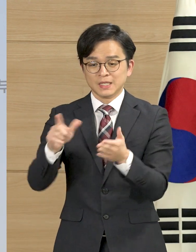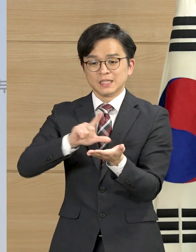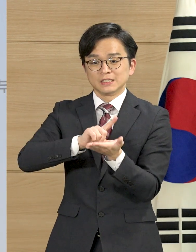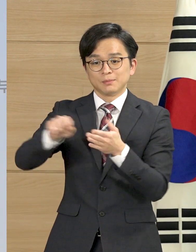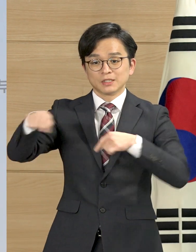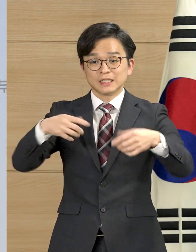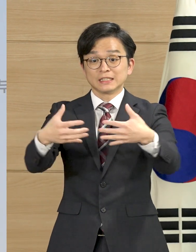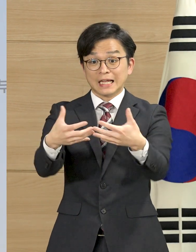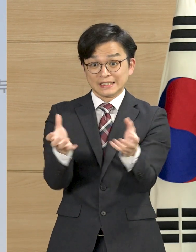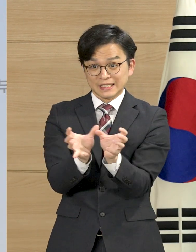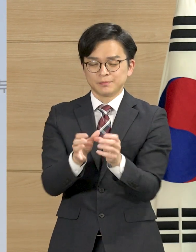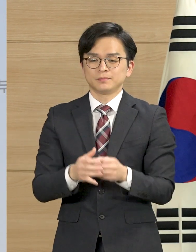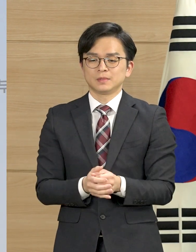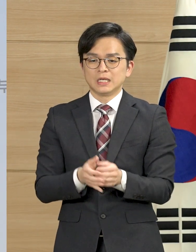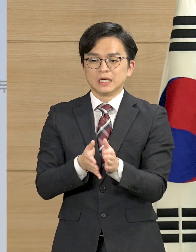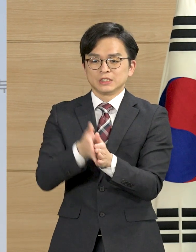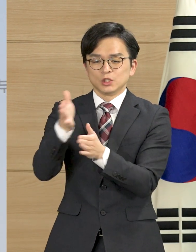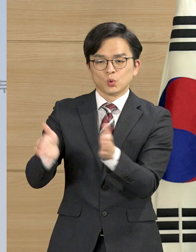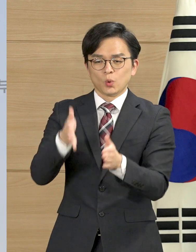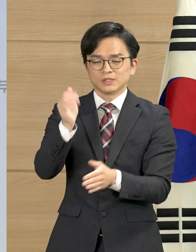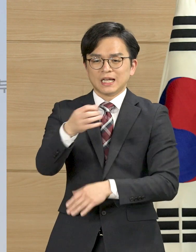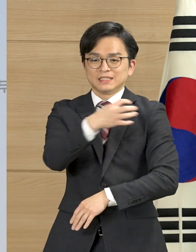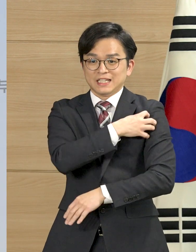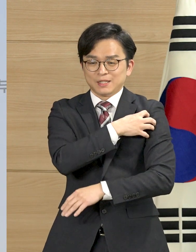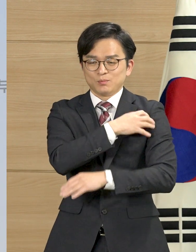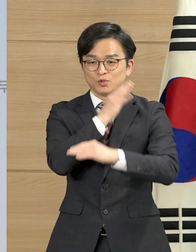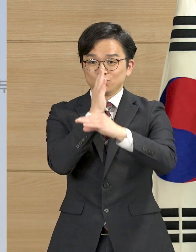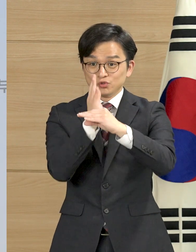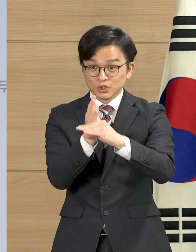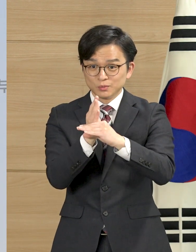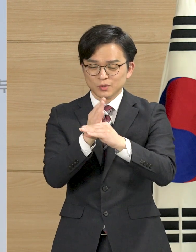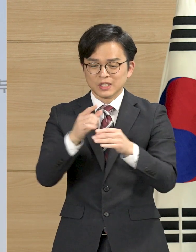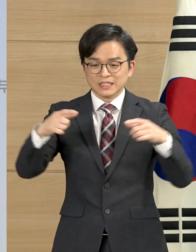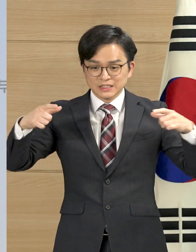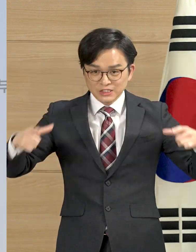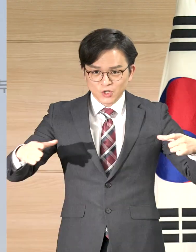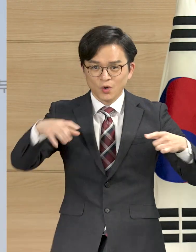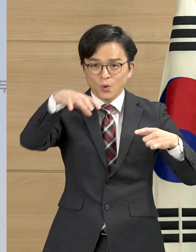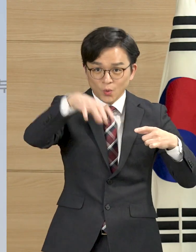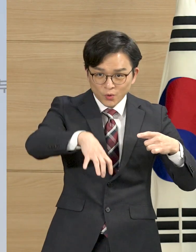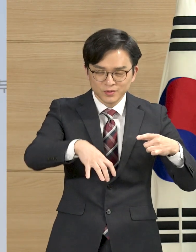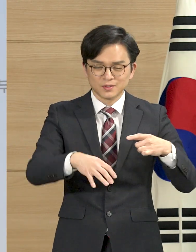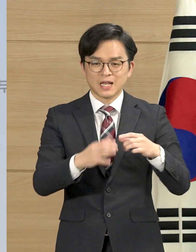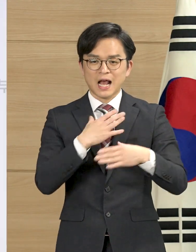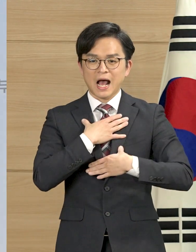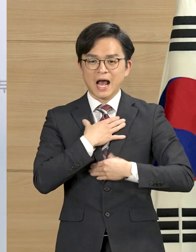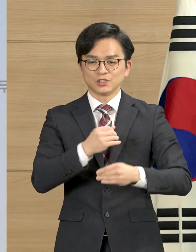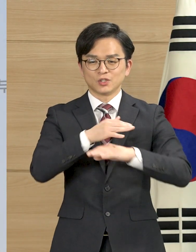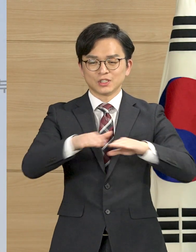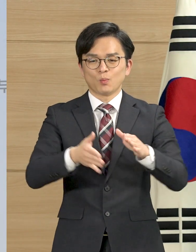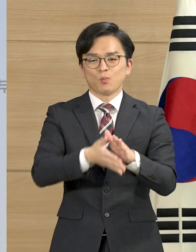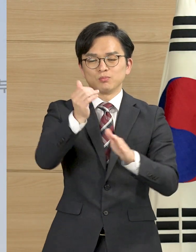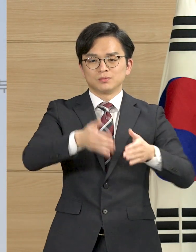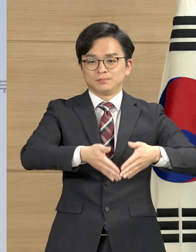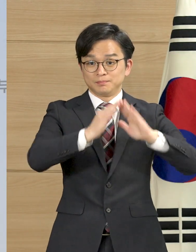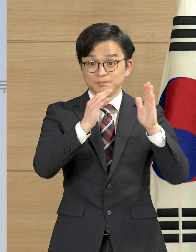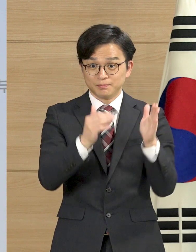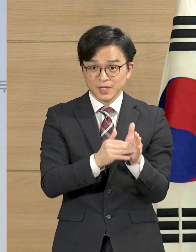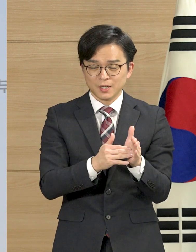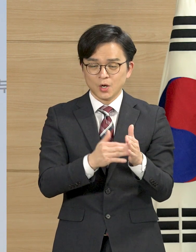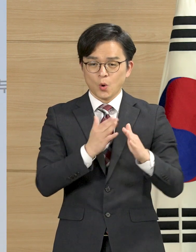지자체는 시도지사들 본부장으로 지역재난안전대책본부를 가동하여 보건소뿐만 아니라